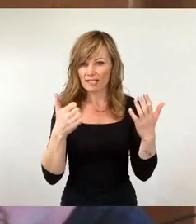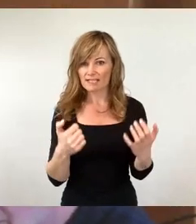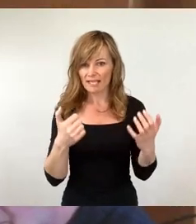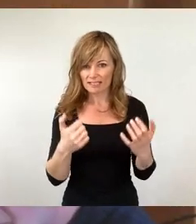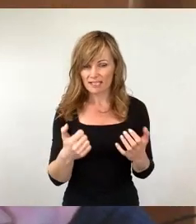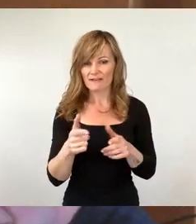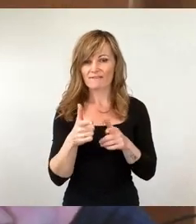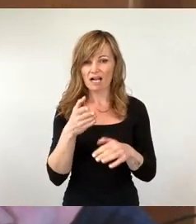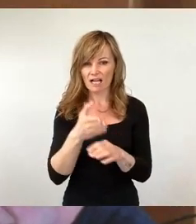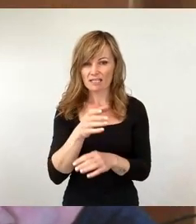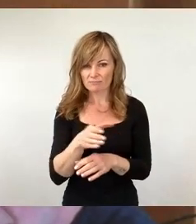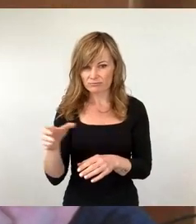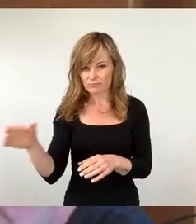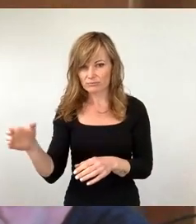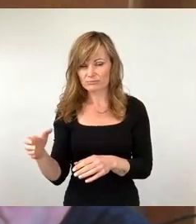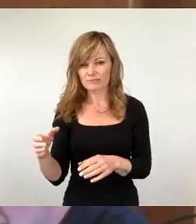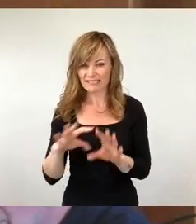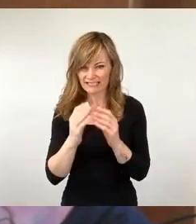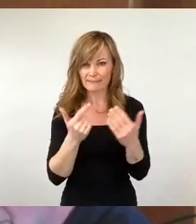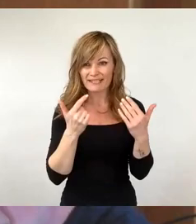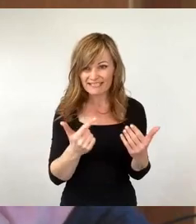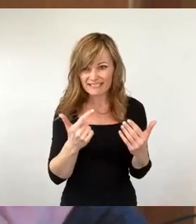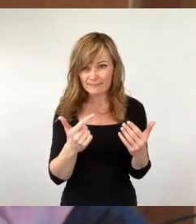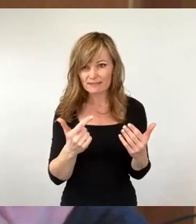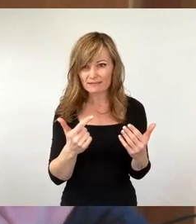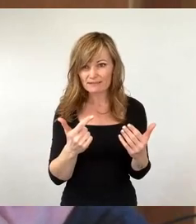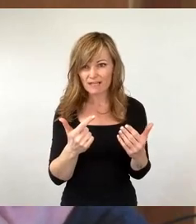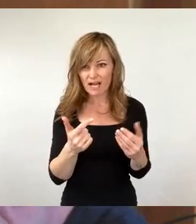gegenwärtig sieben ausgetauscht und es gibt in der